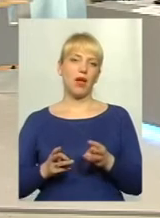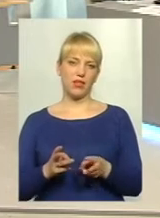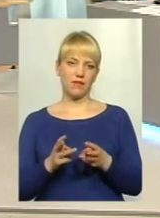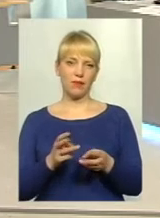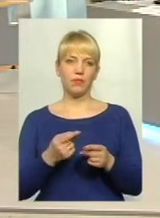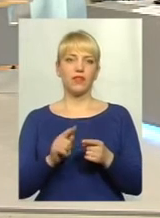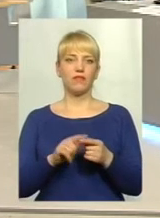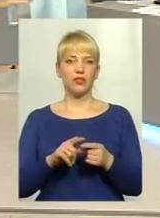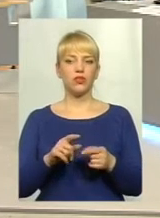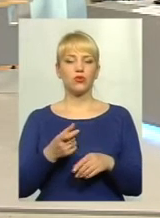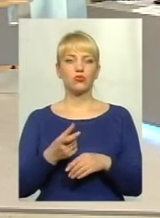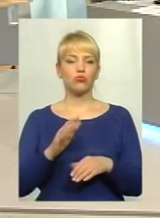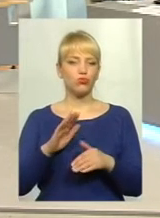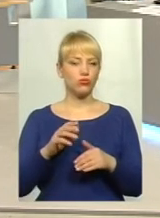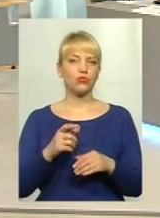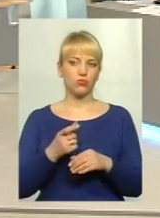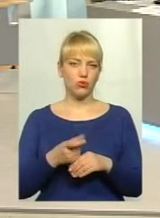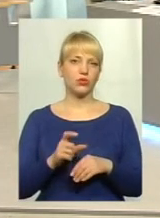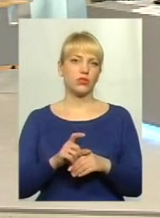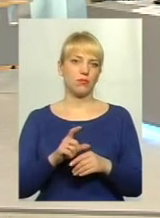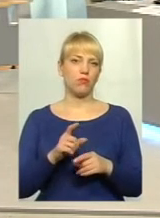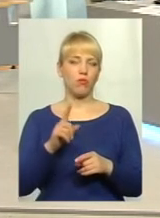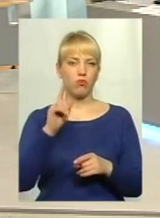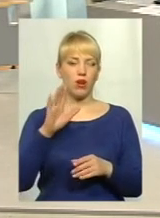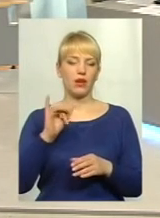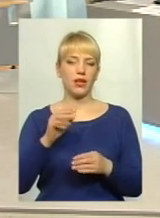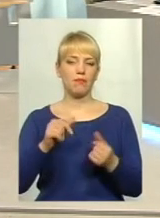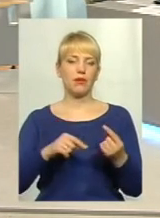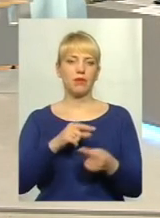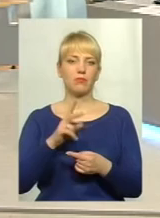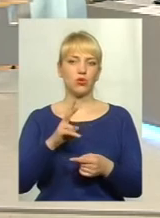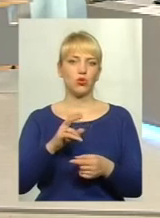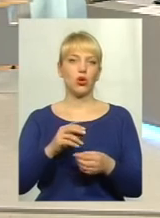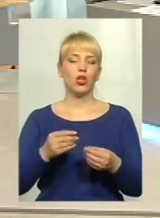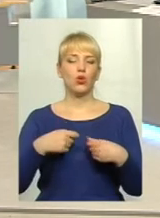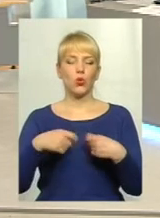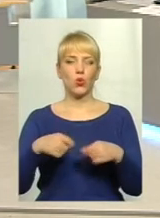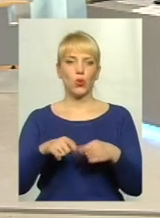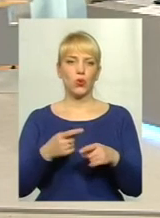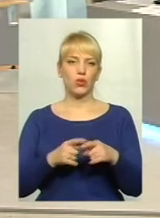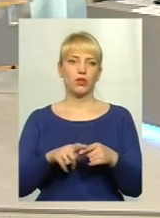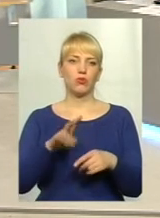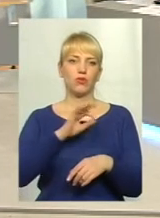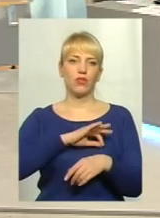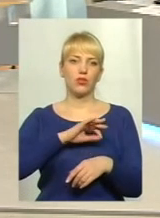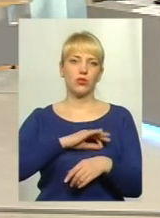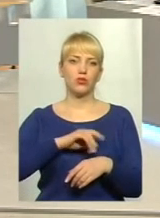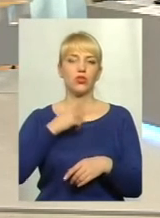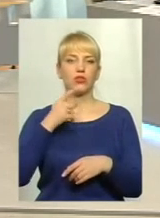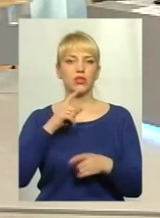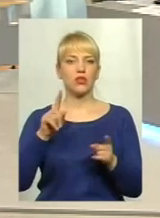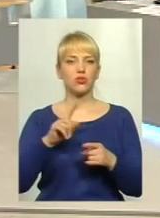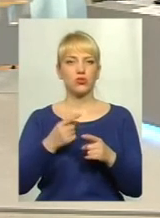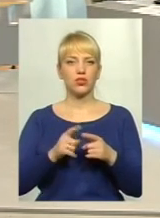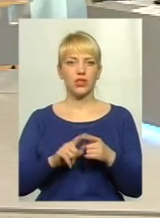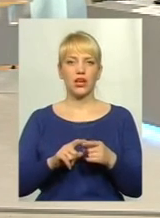він досить популярний підприємці, які торгують ним, підприємці, які використовують, зазначують, що